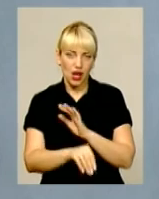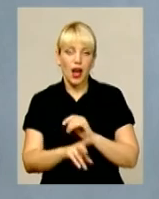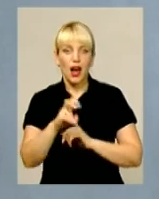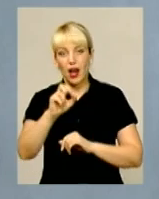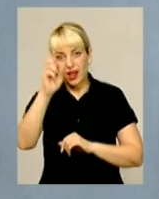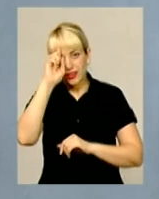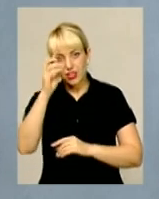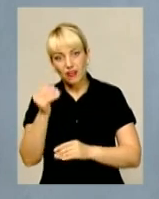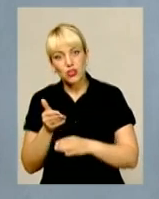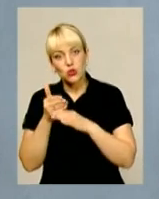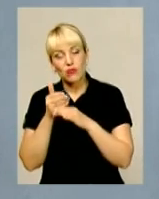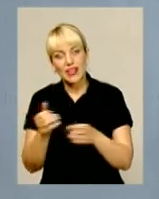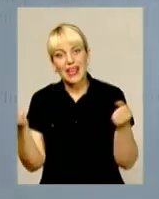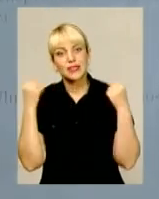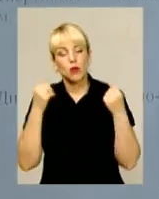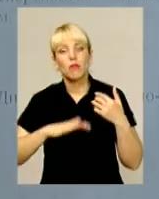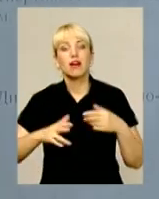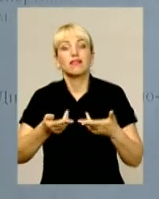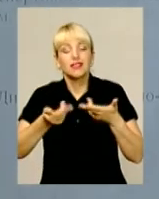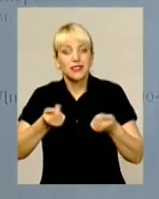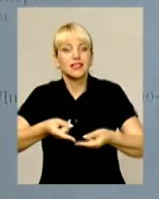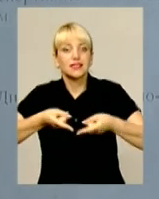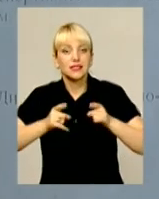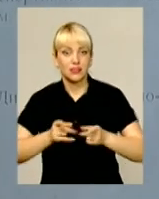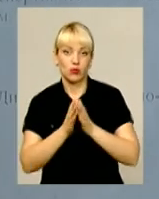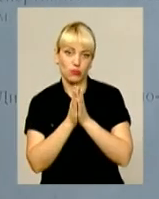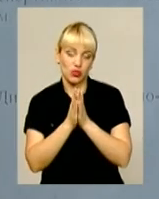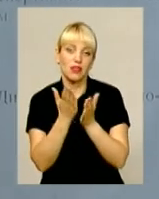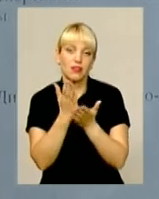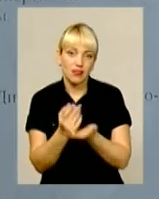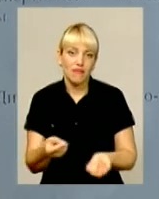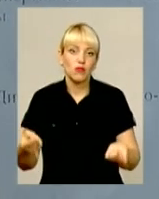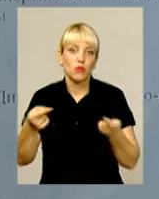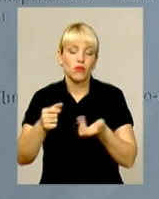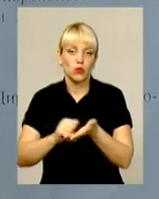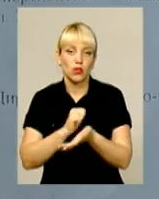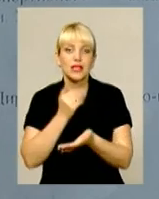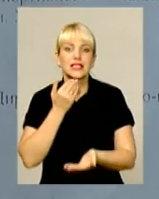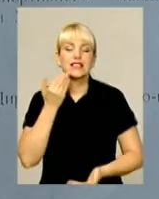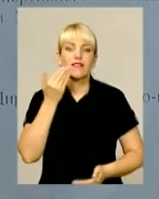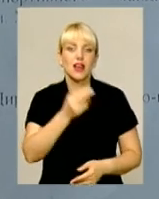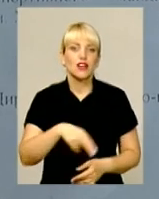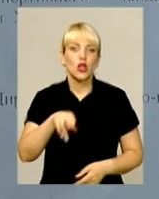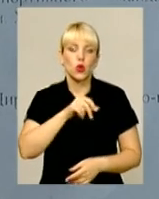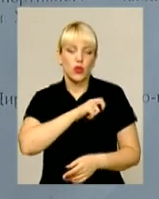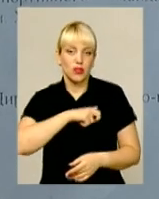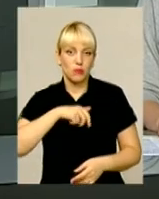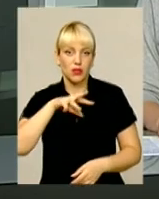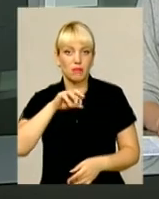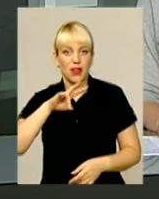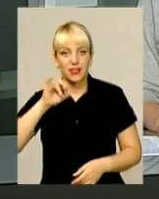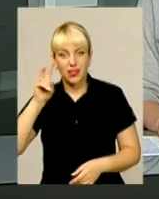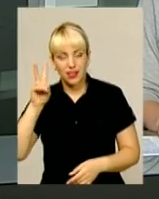субвенцію на спортивний майданчик дійсно просили. Є навіть відповідний документ – звернення до народного депутата Сергія Мельника.